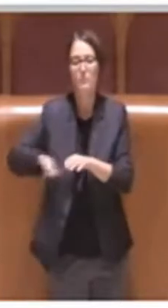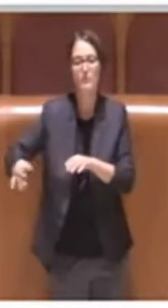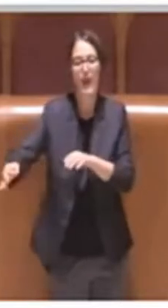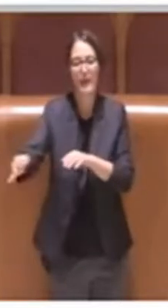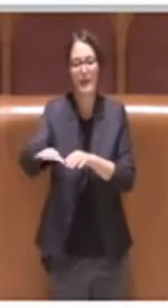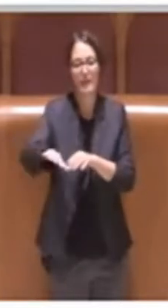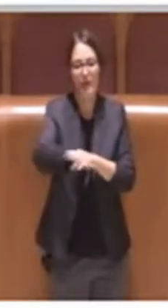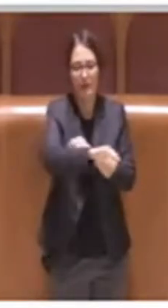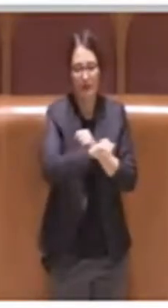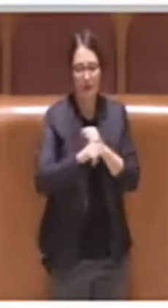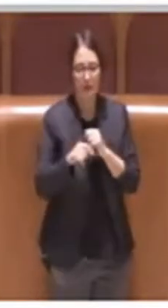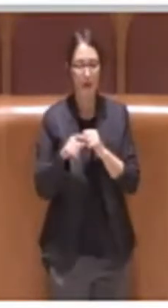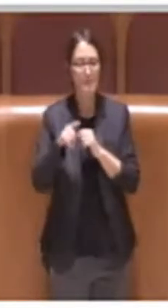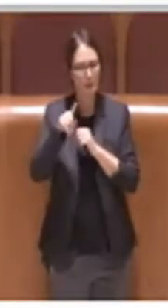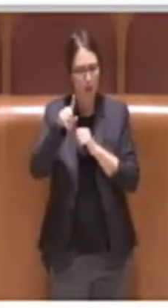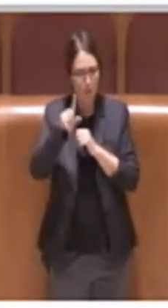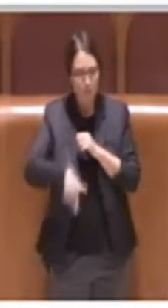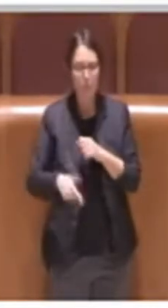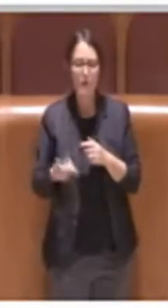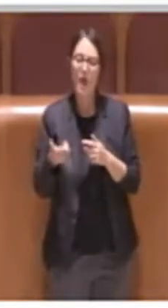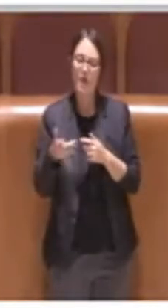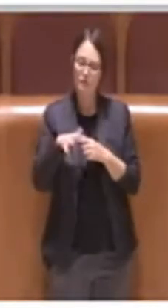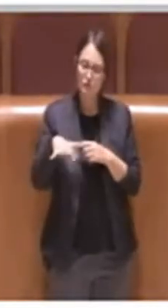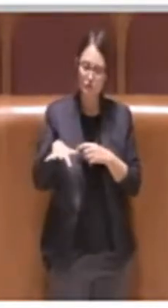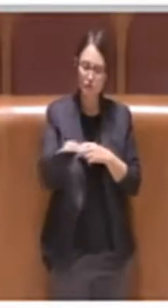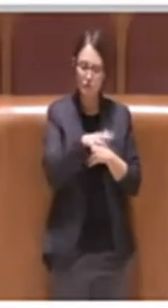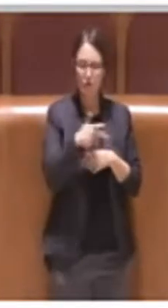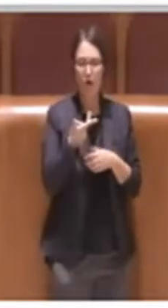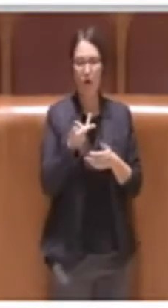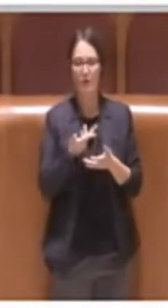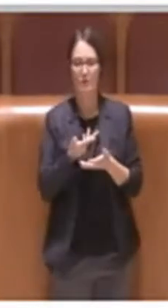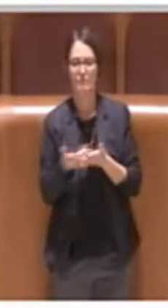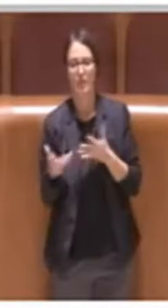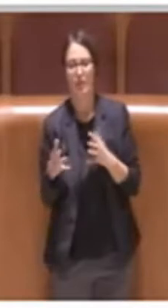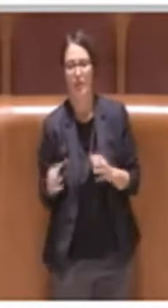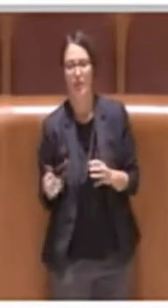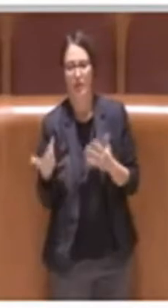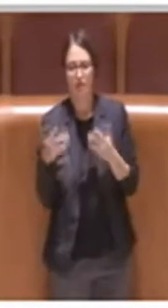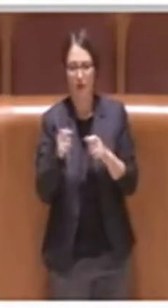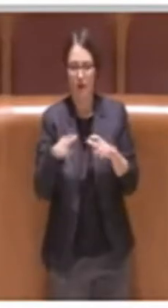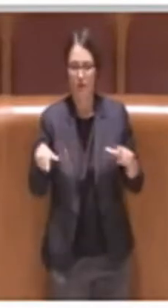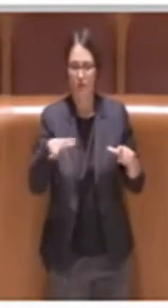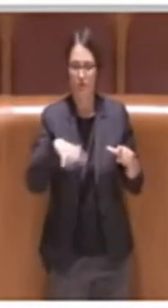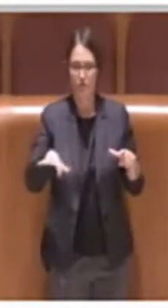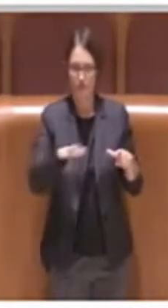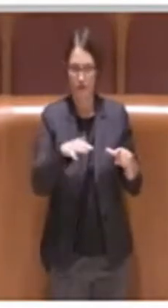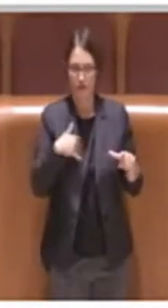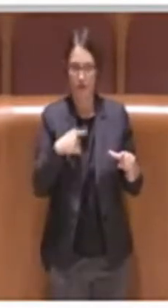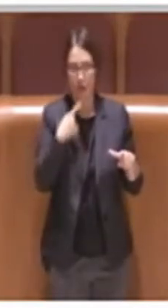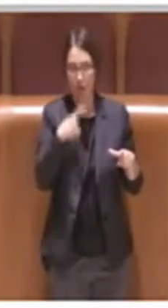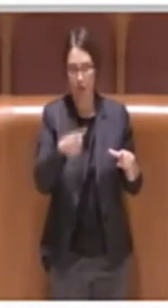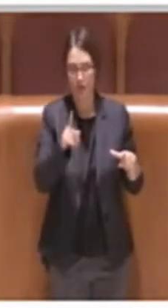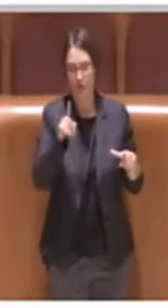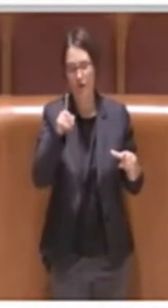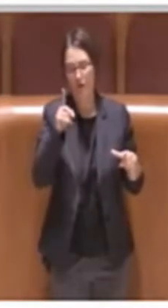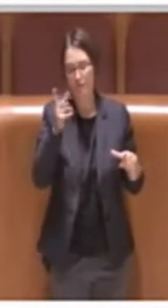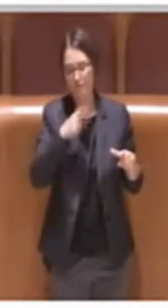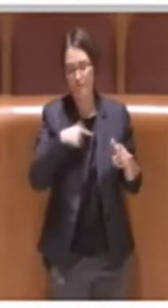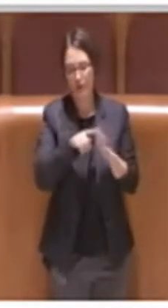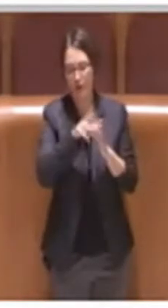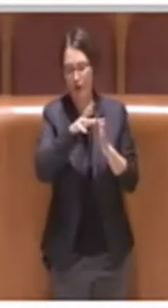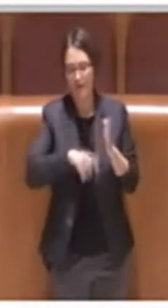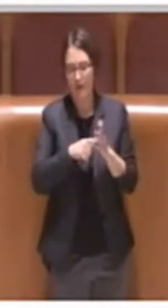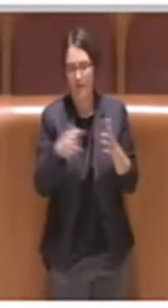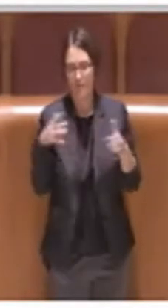anche le zone degradate della nostra città. E lo cito, anche se non riguarda la delibera in questione, nell